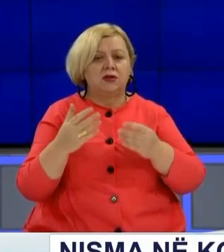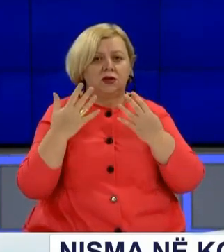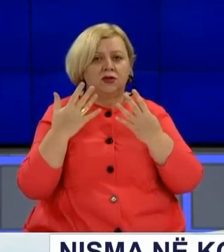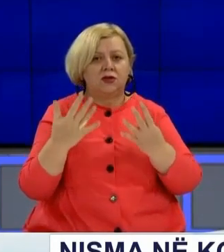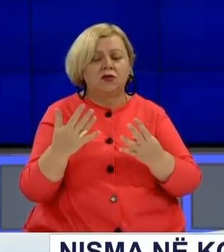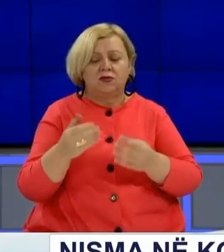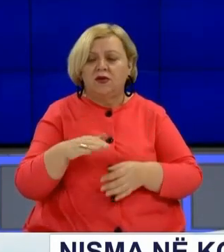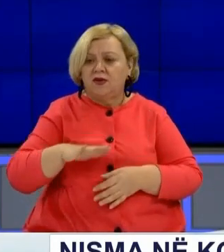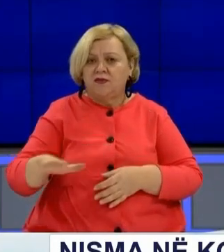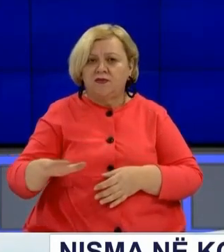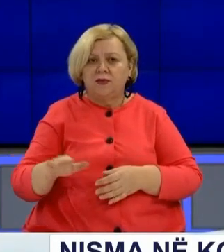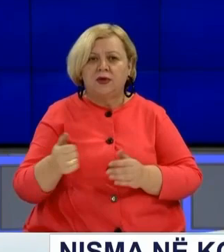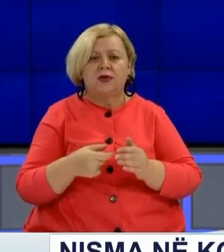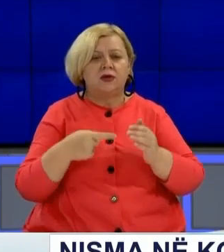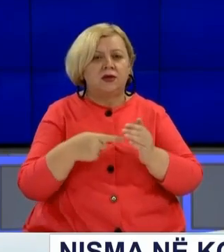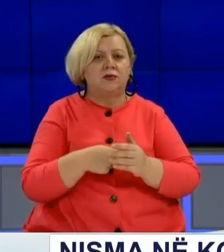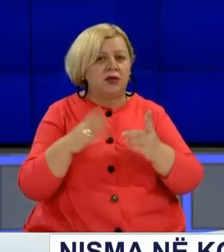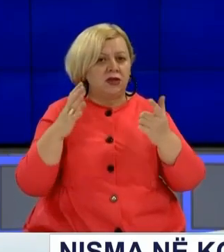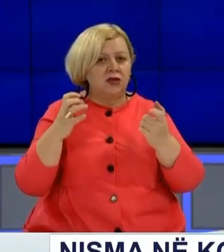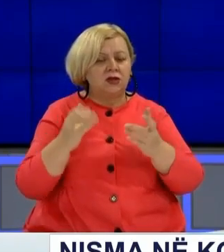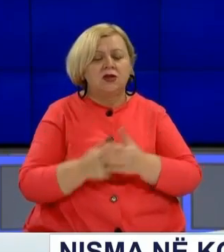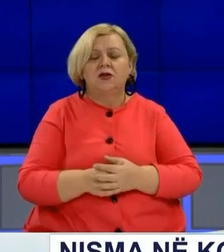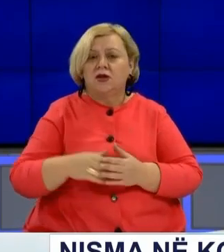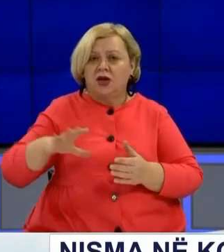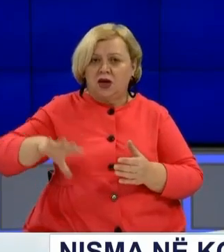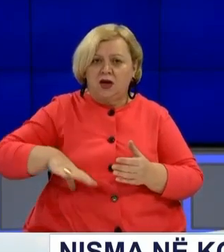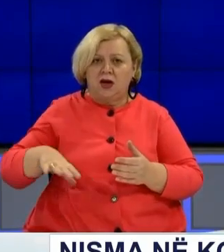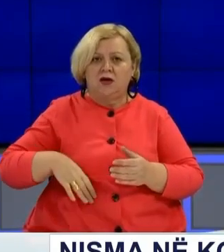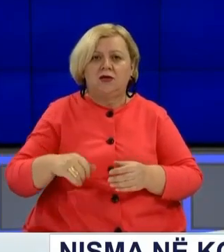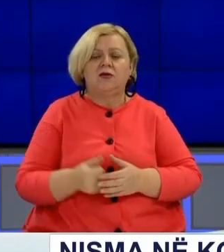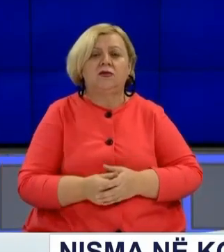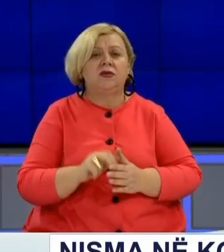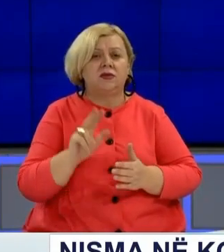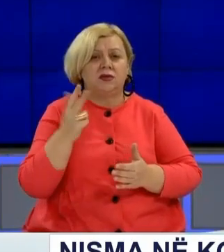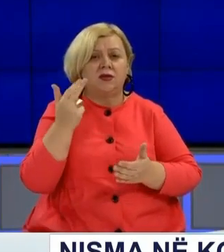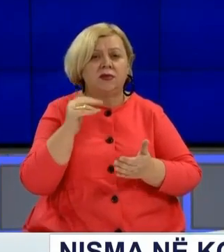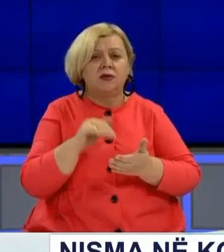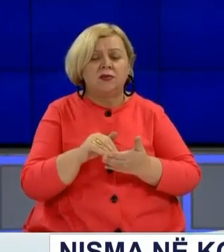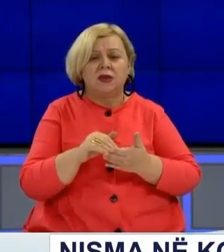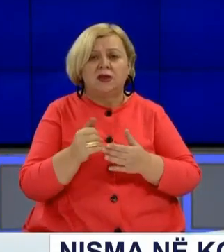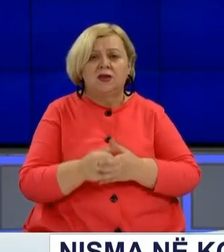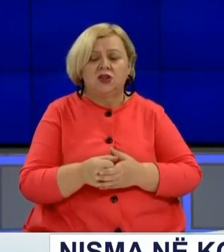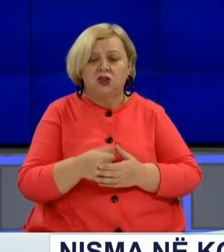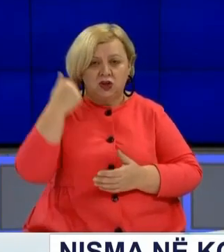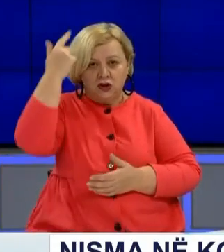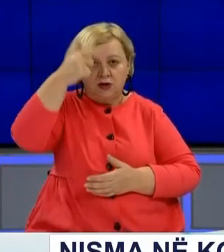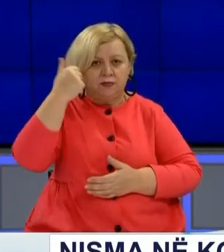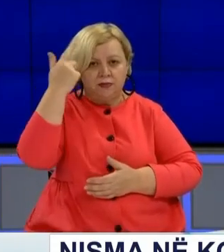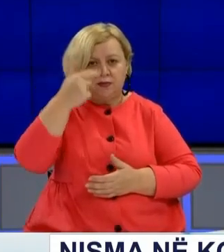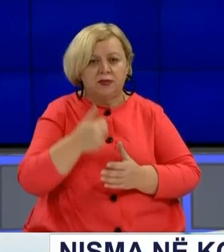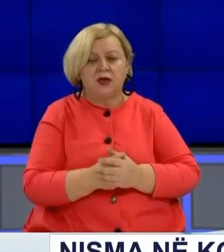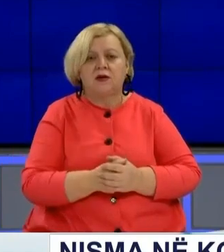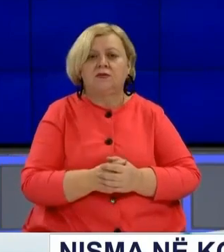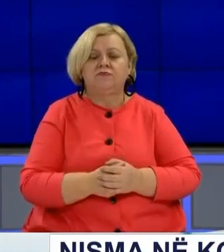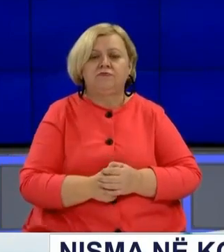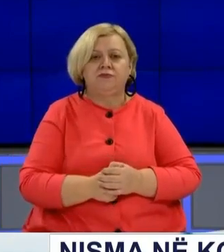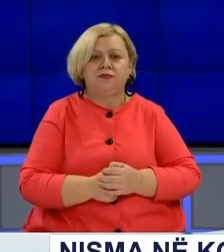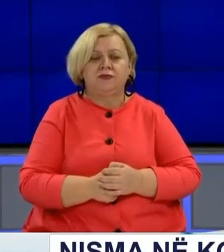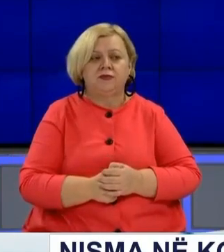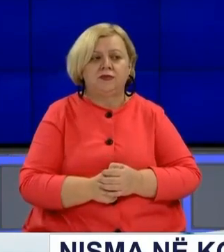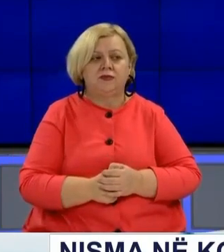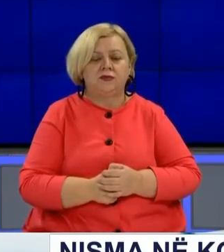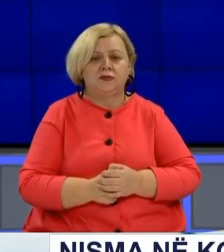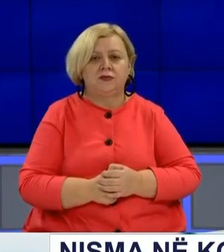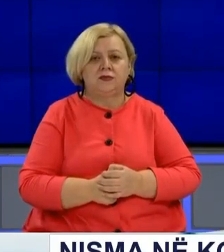1.739 grafë dhe ratë 10.000 shëtuat të që ka moshëve qënime, si dhe të vëlimin për 10.000 grafë e shëtuat.